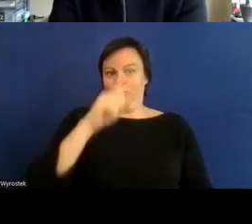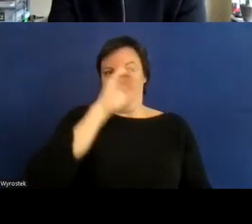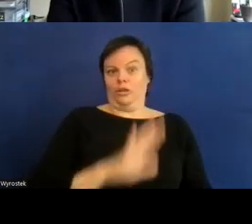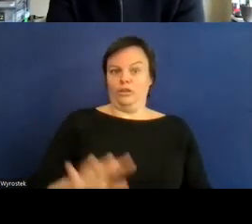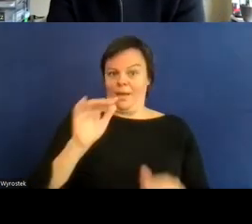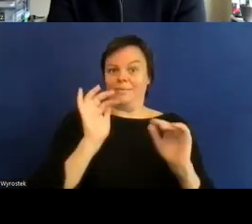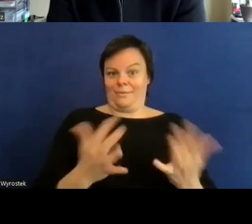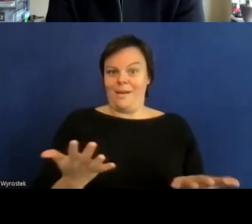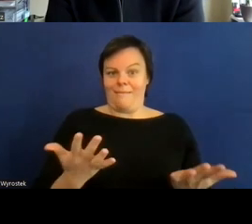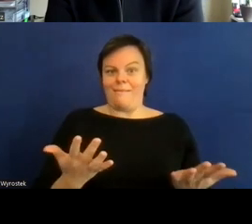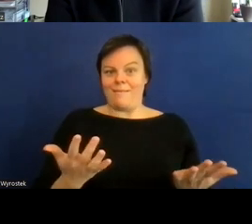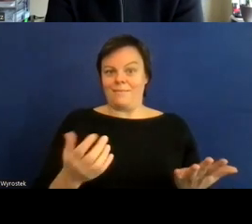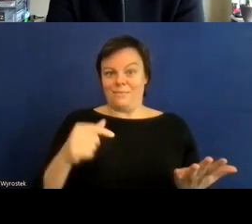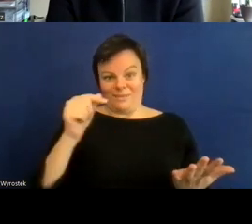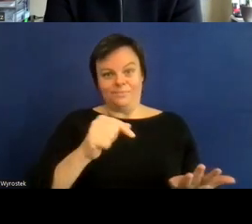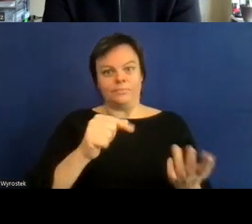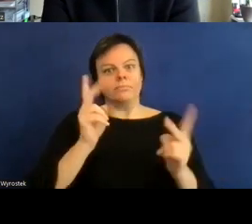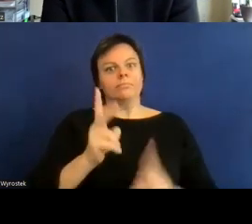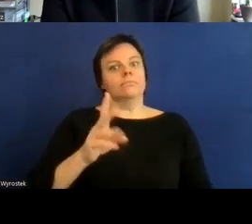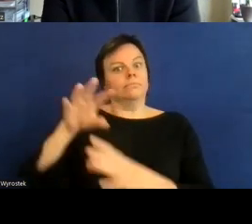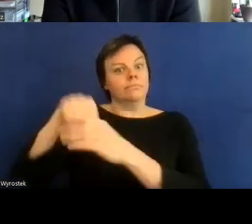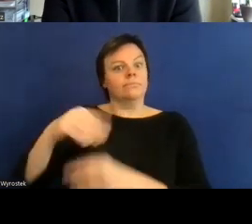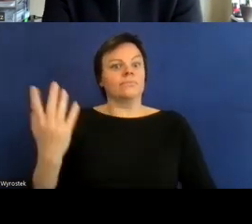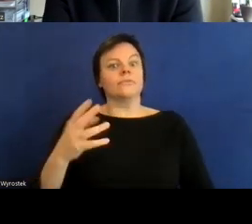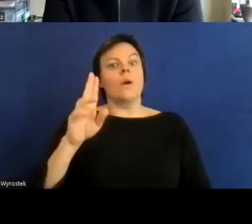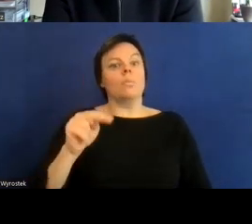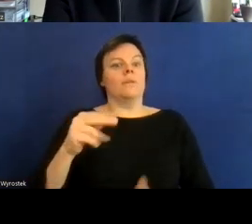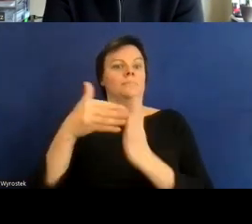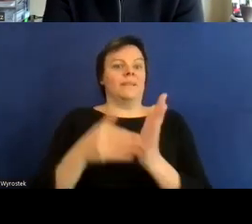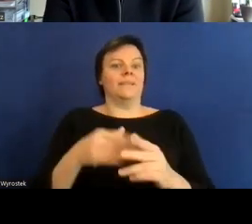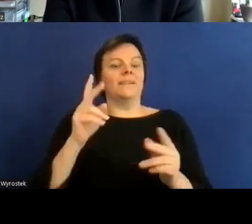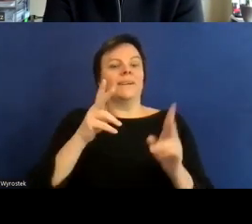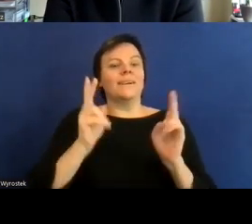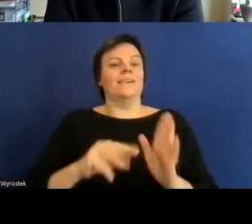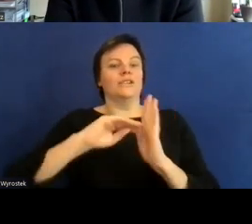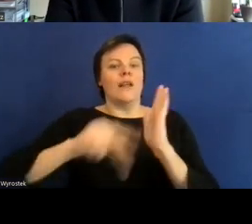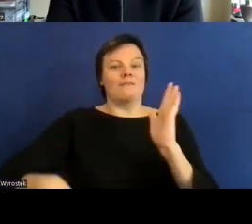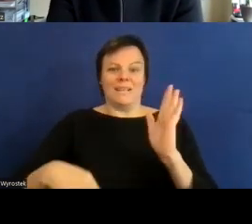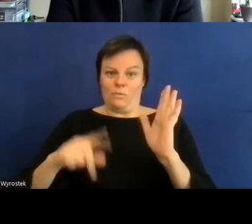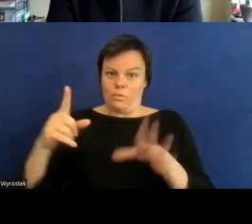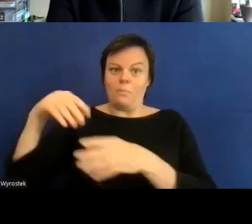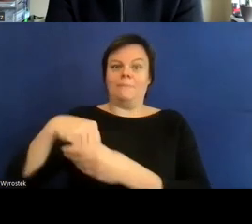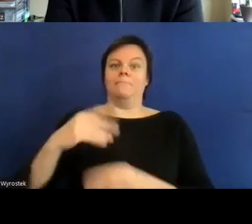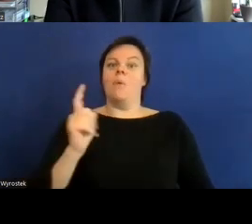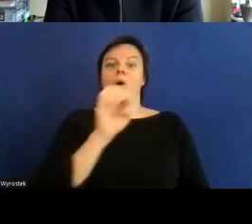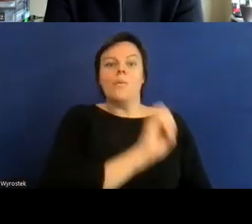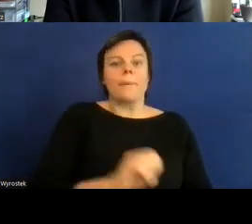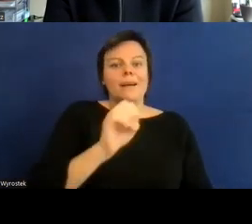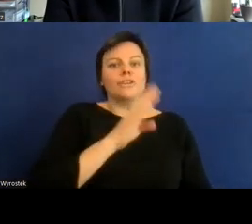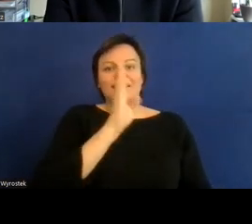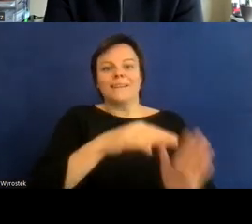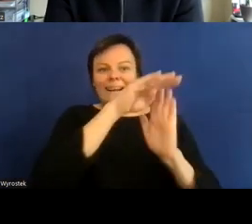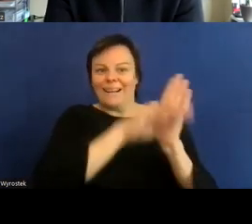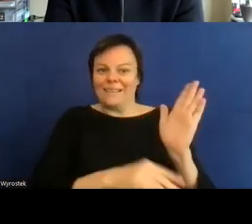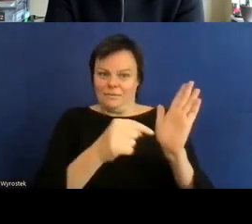als auch die europäischen richtlinien in deutsches in deutsches recht übertragen und